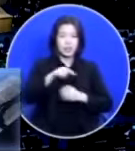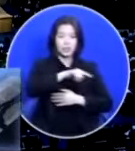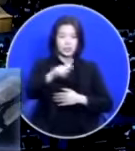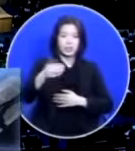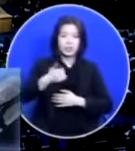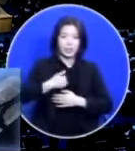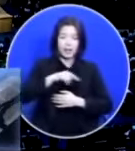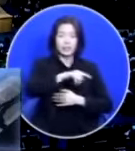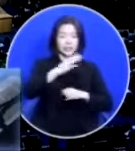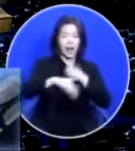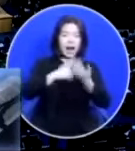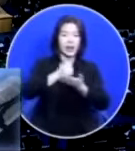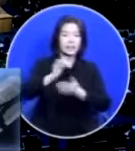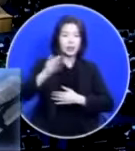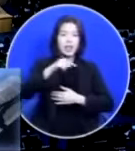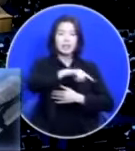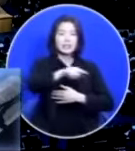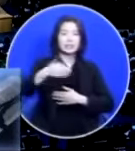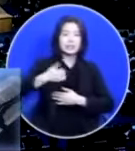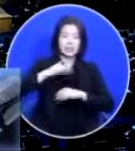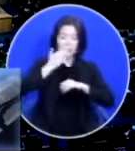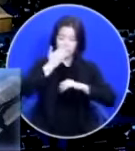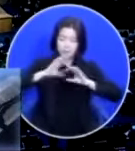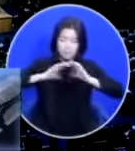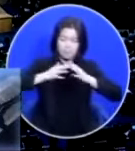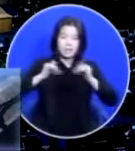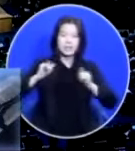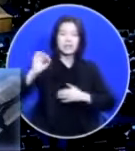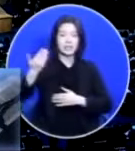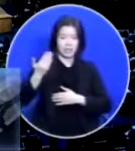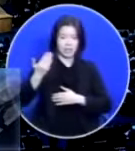하나님이 되고 그들은 내 백성이 될 것이다